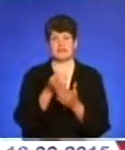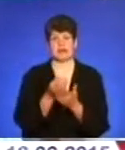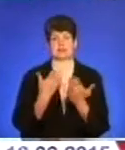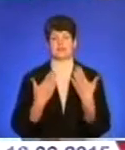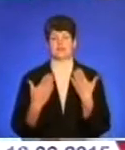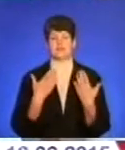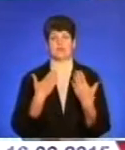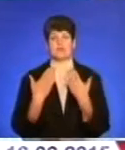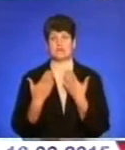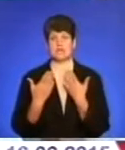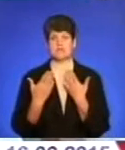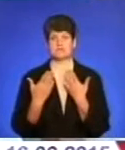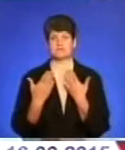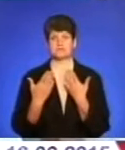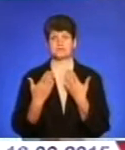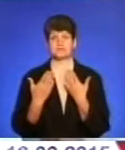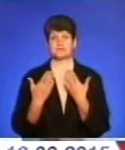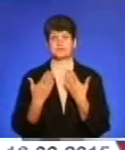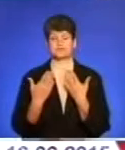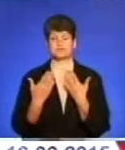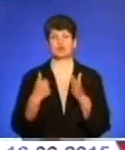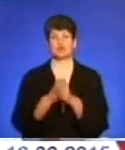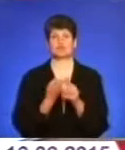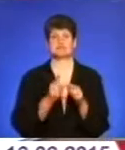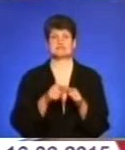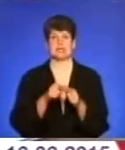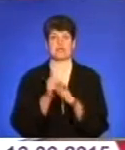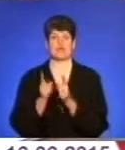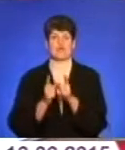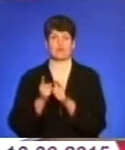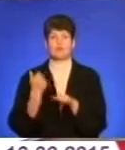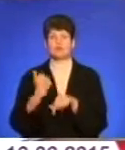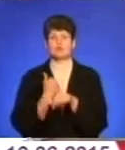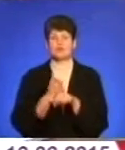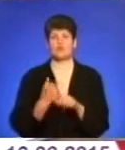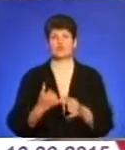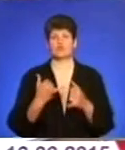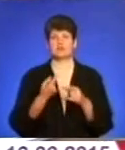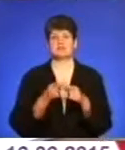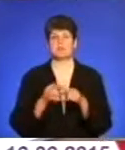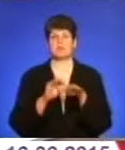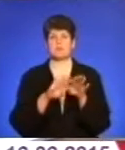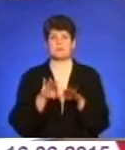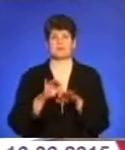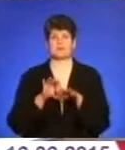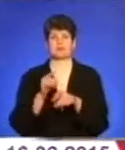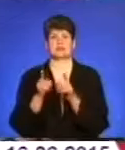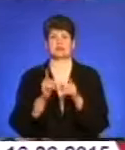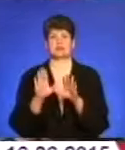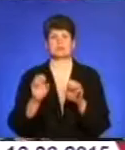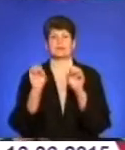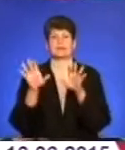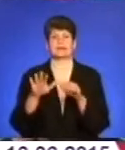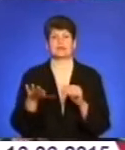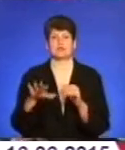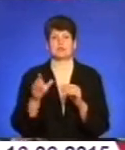до цих реформ. Основні повноваження після проведення реформи будуть передані територіальним громадам.